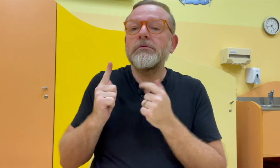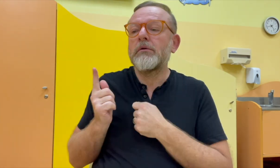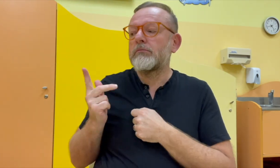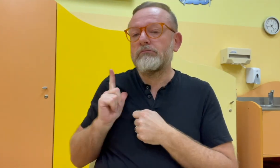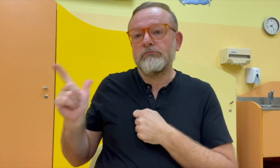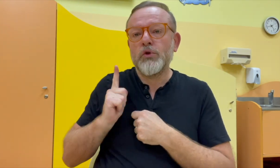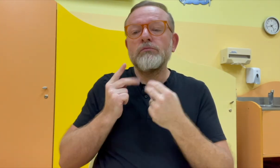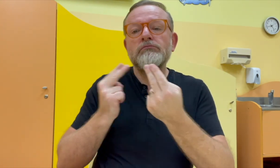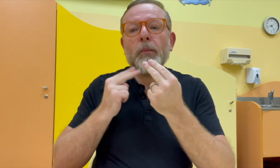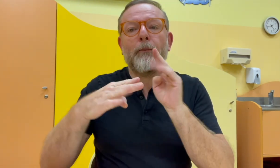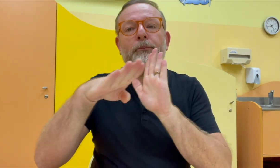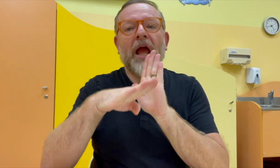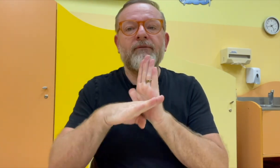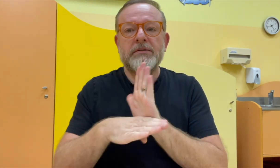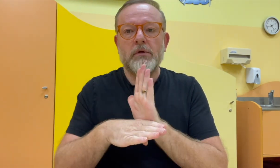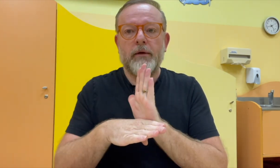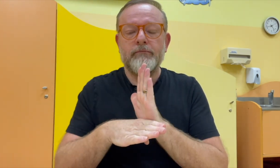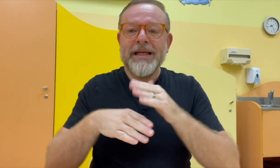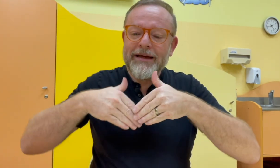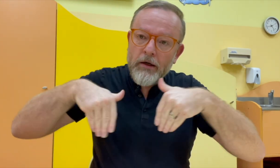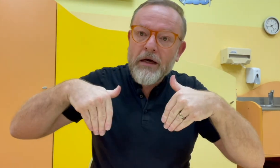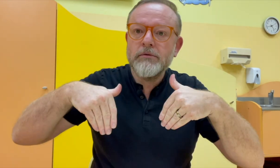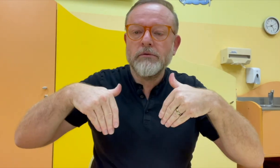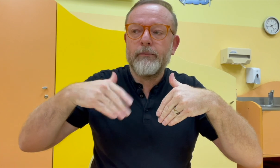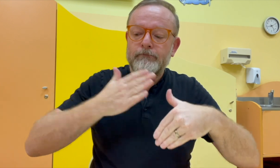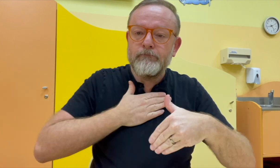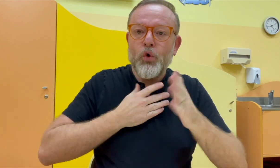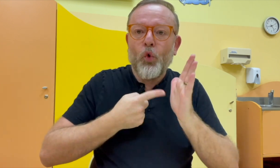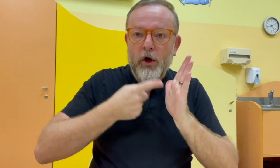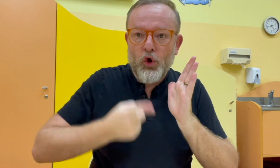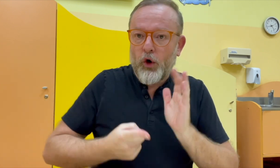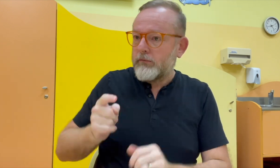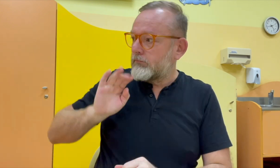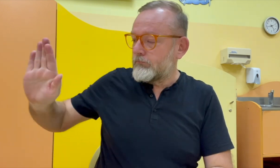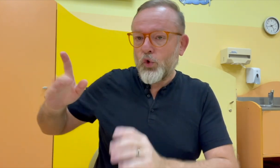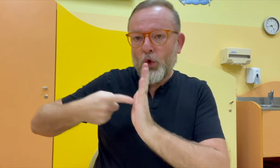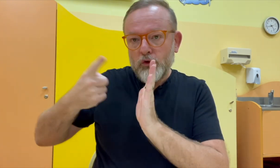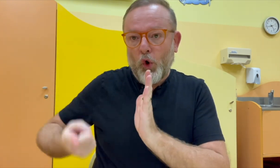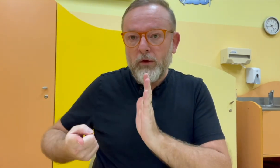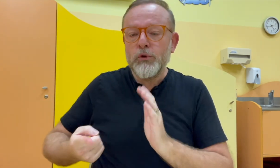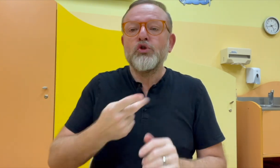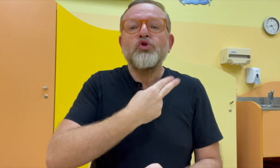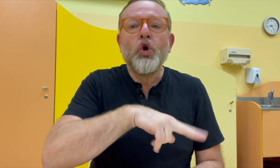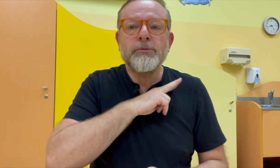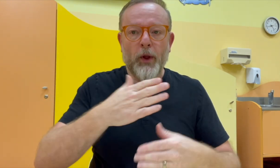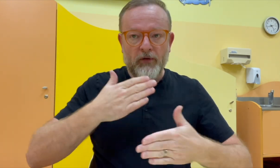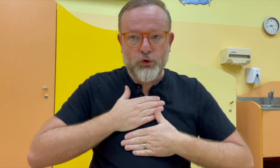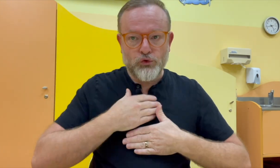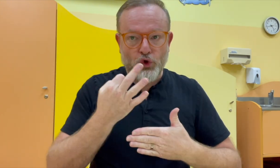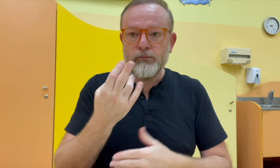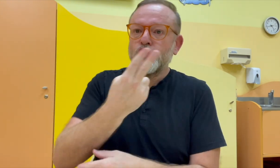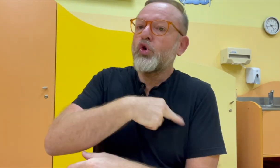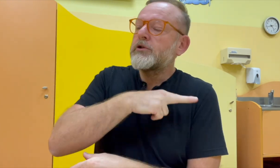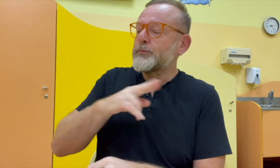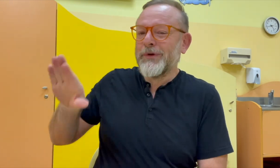výuce, ale musí být jasně stanovené kompetence, hranice, co je povinnost jednoho